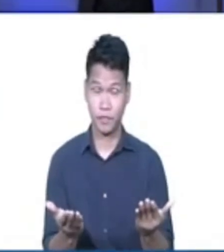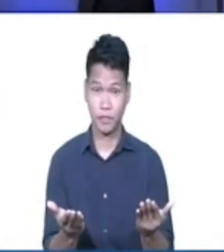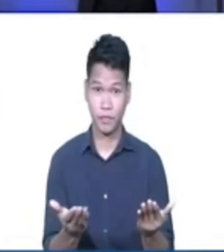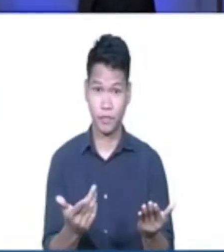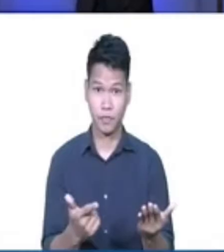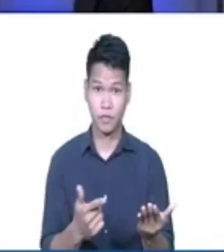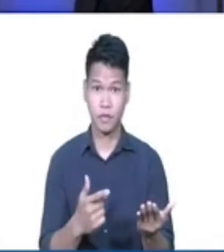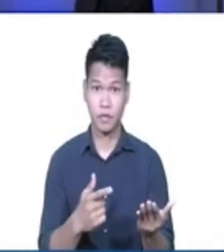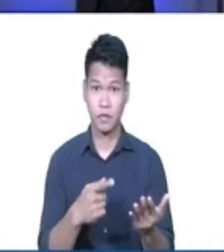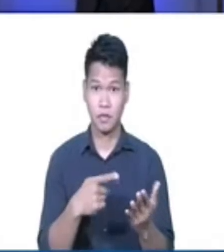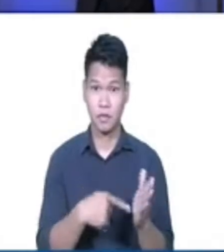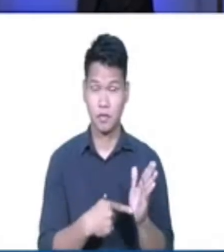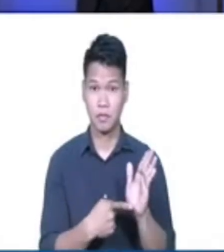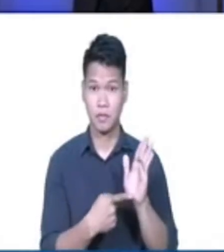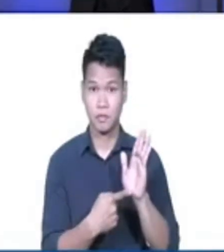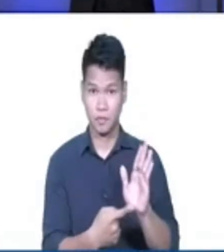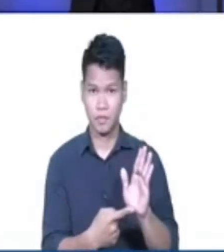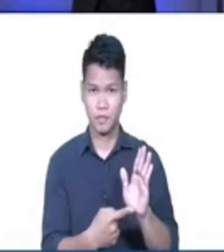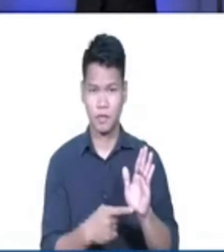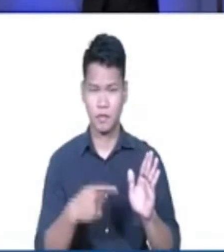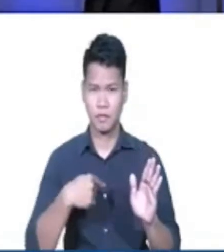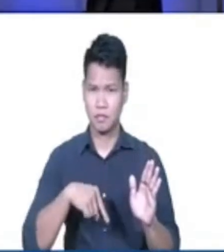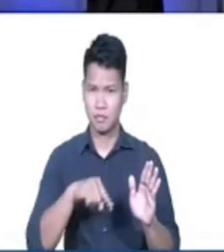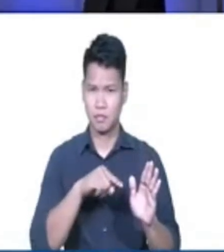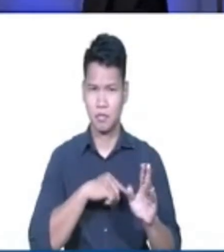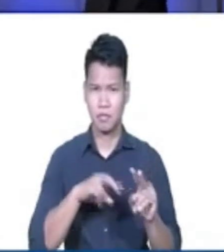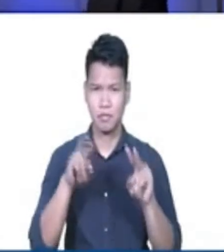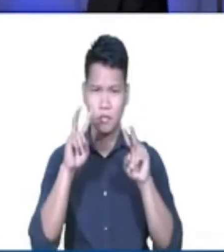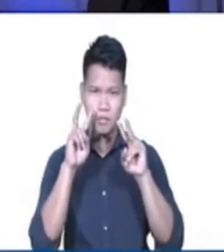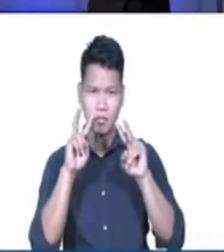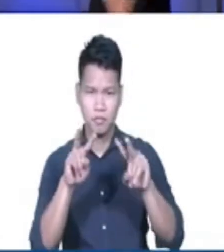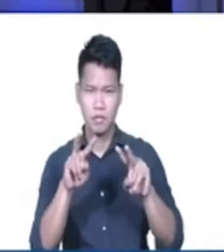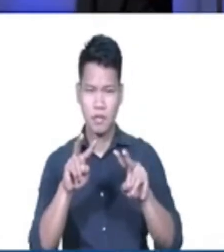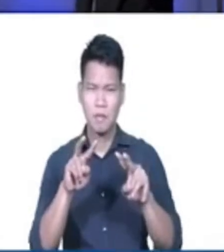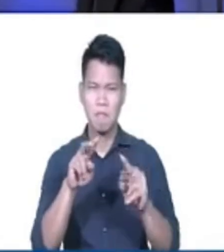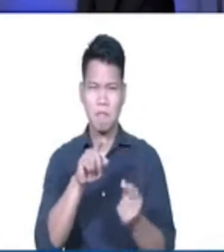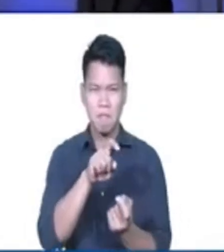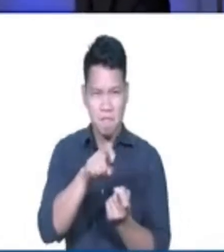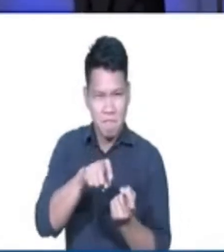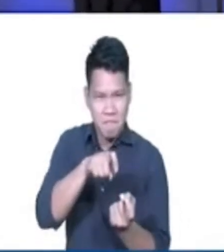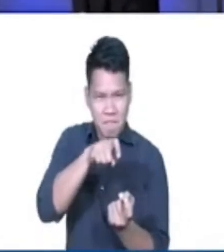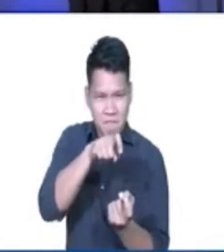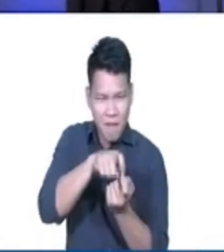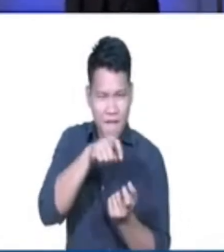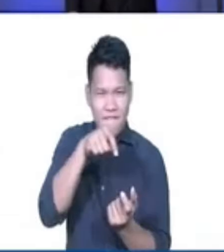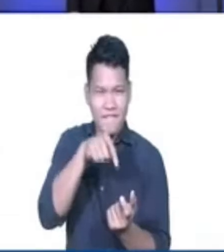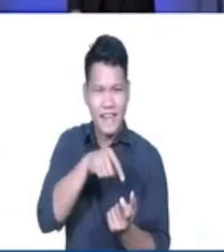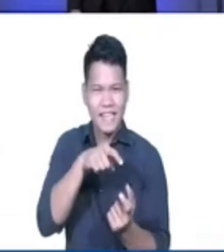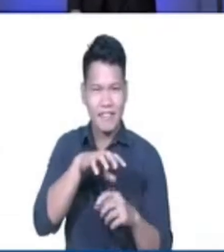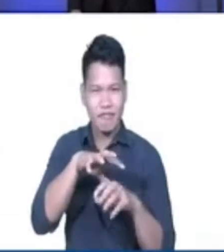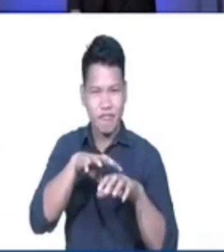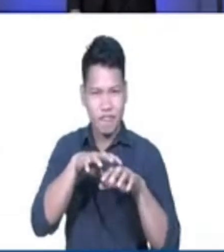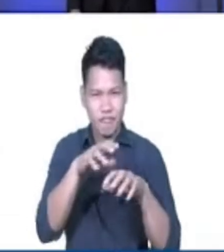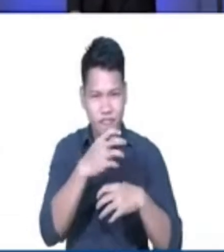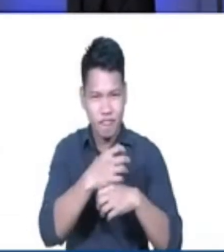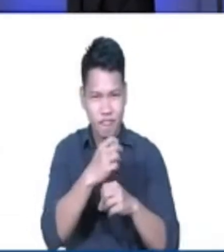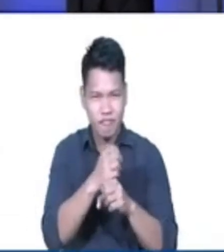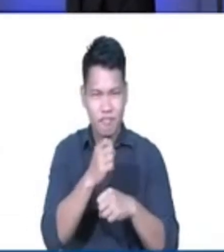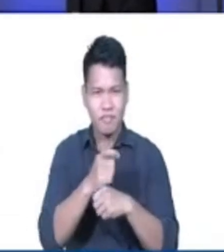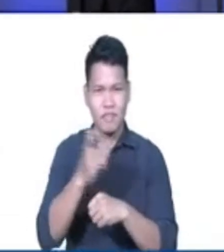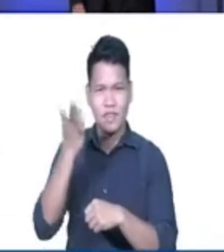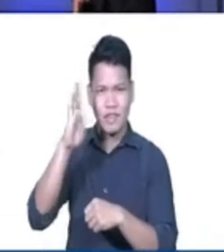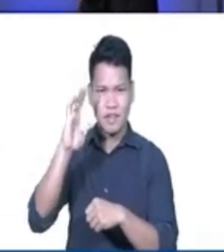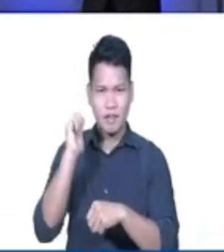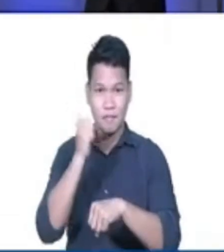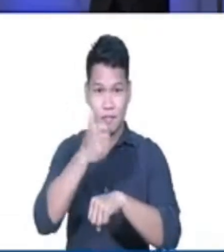this presentation and let us look at the perfect creation that God had made. And